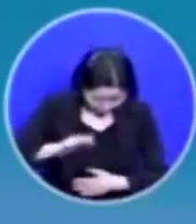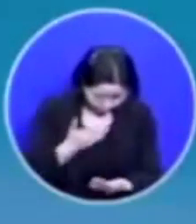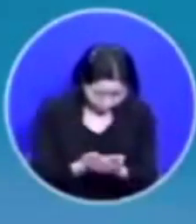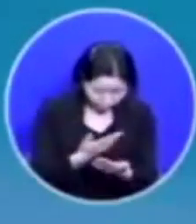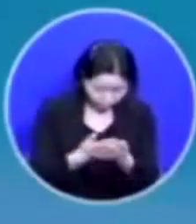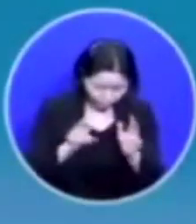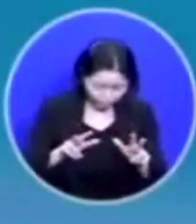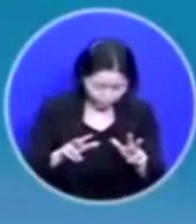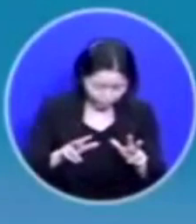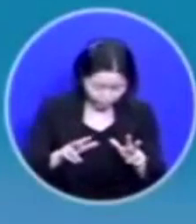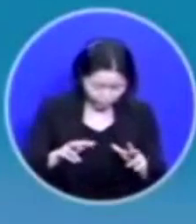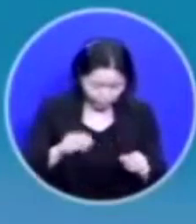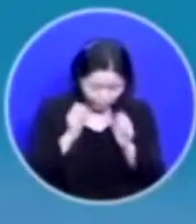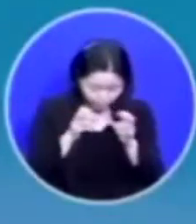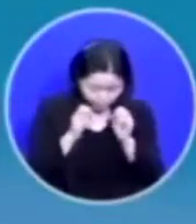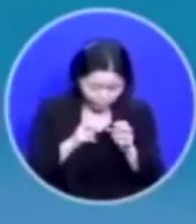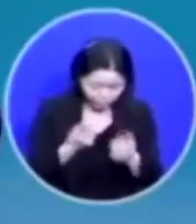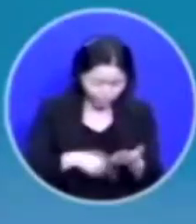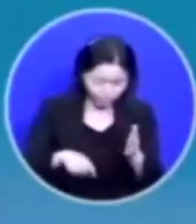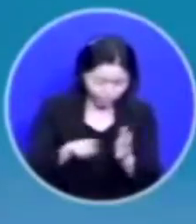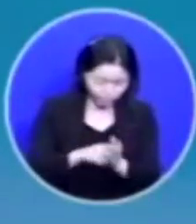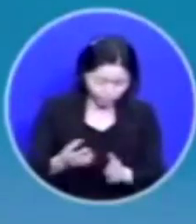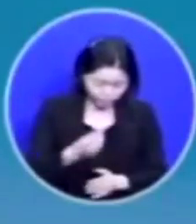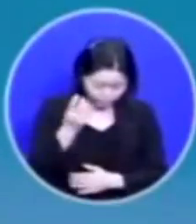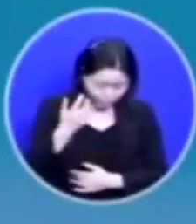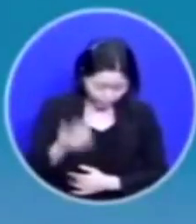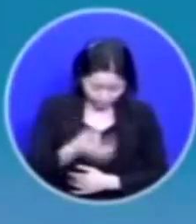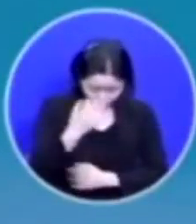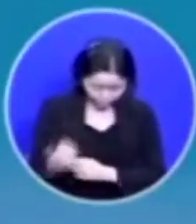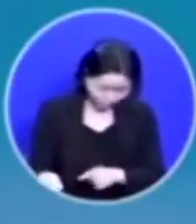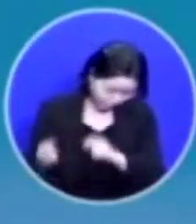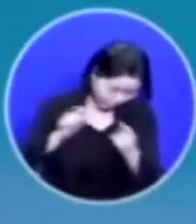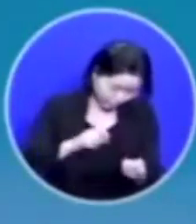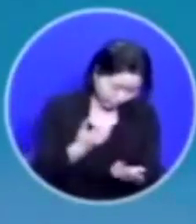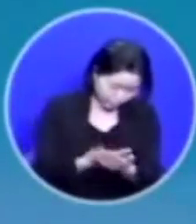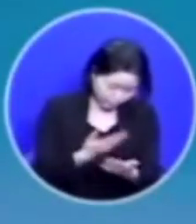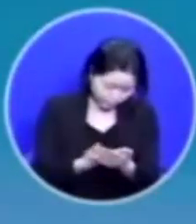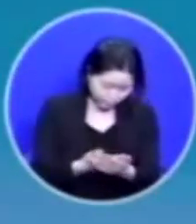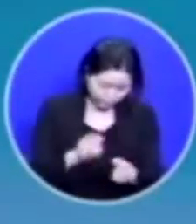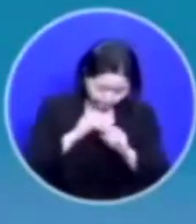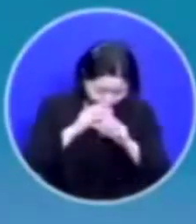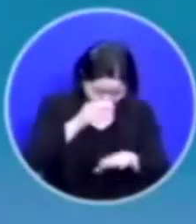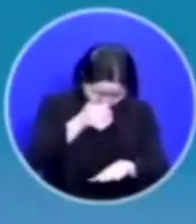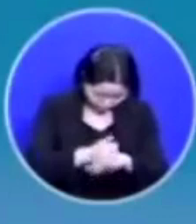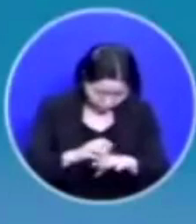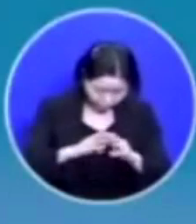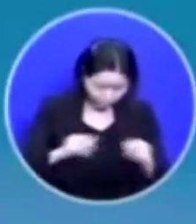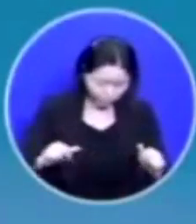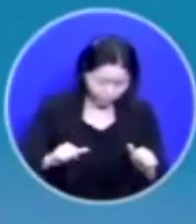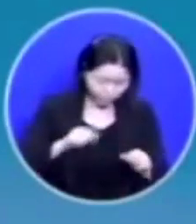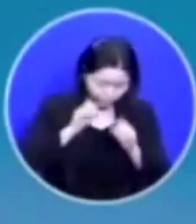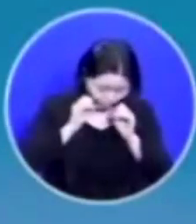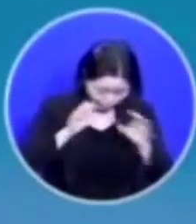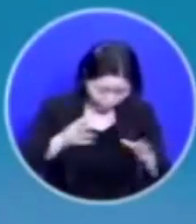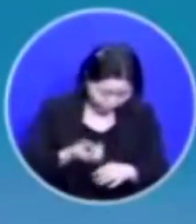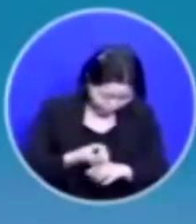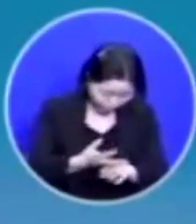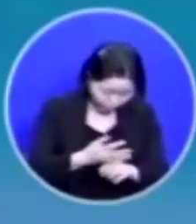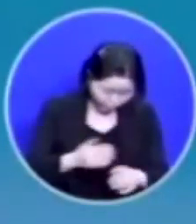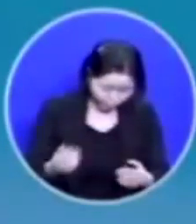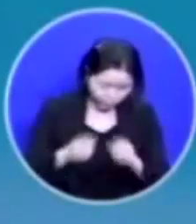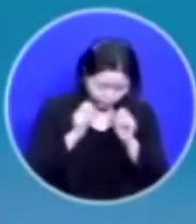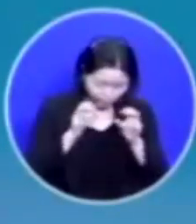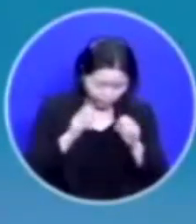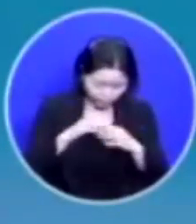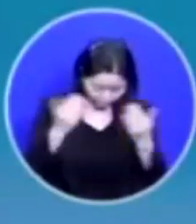성교사님들 위해 성령의 능력을 부다하여 주시옵소서 땅 끝까지 주의 복음이 전해지고 선교 완성이 이루어지게